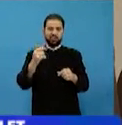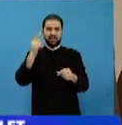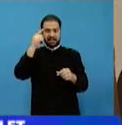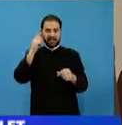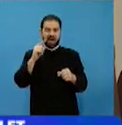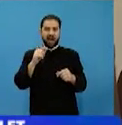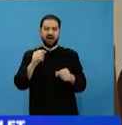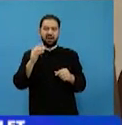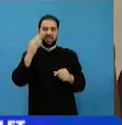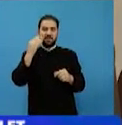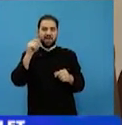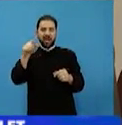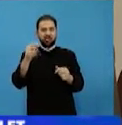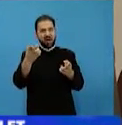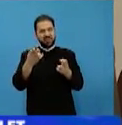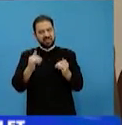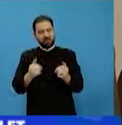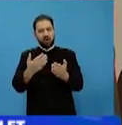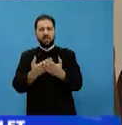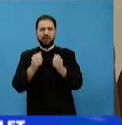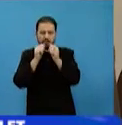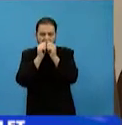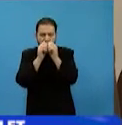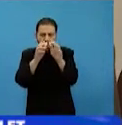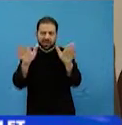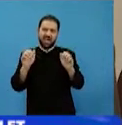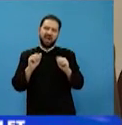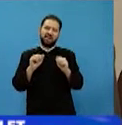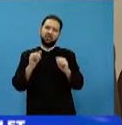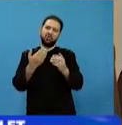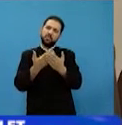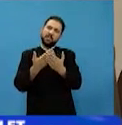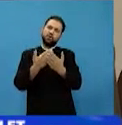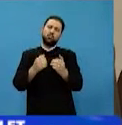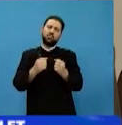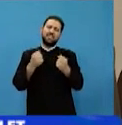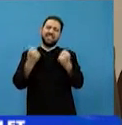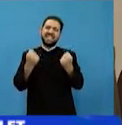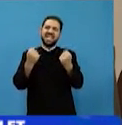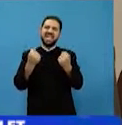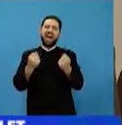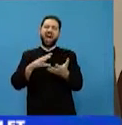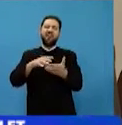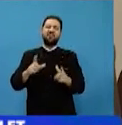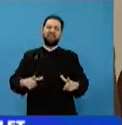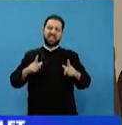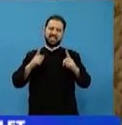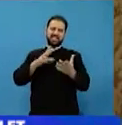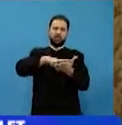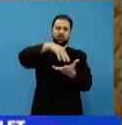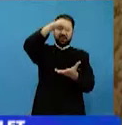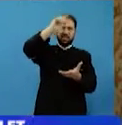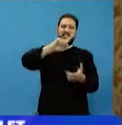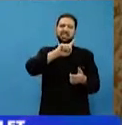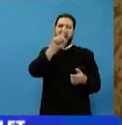femeia aceea a venit acolo pentru binecuvântare și pentru întărirea vieții ei spiritoare n-ar fi